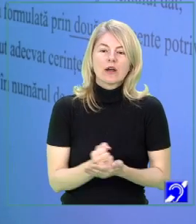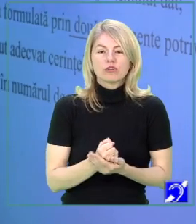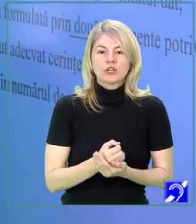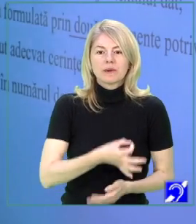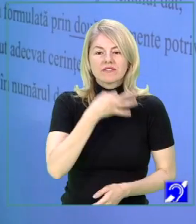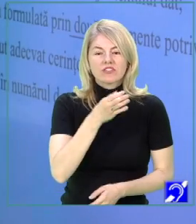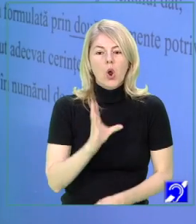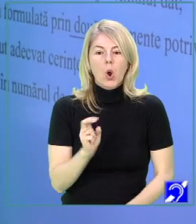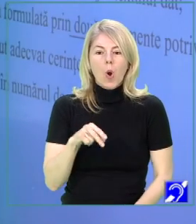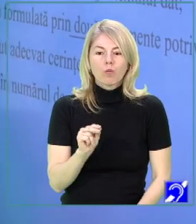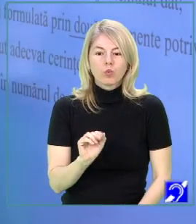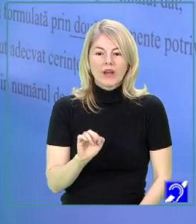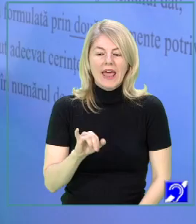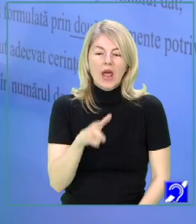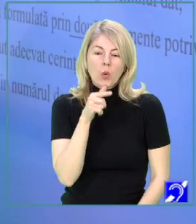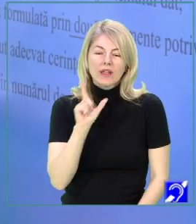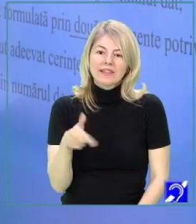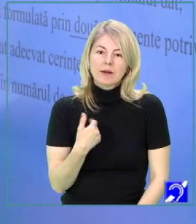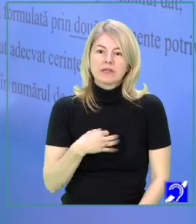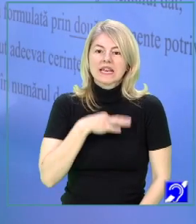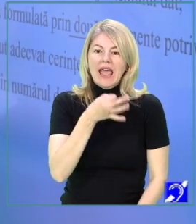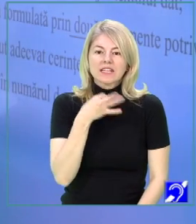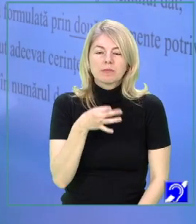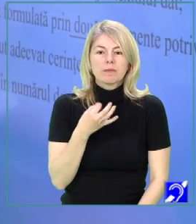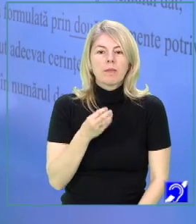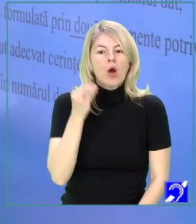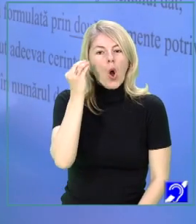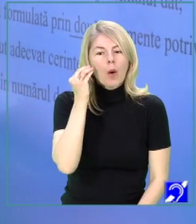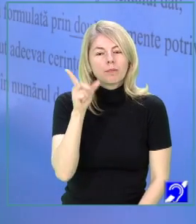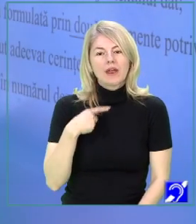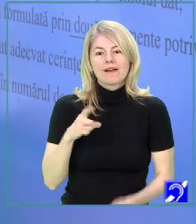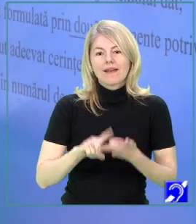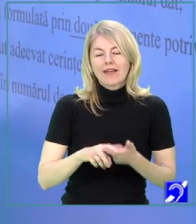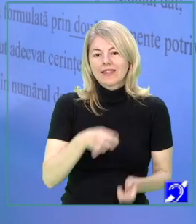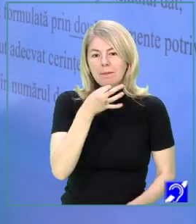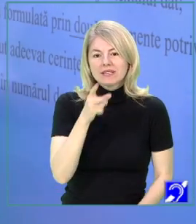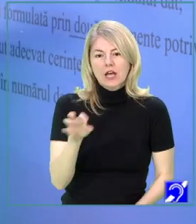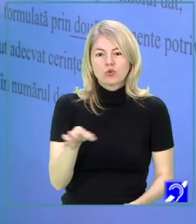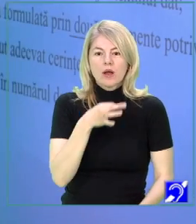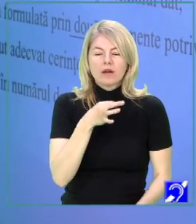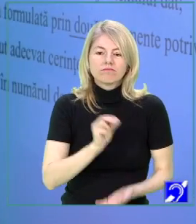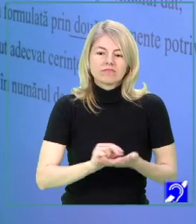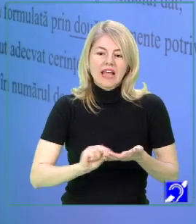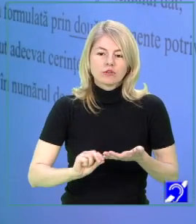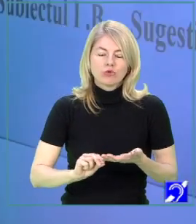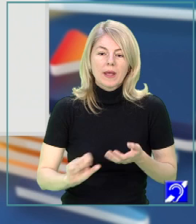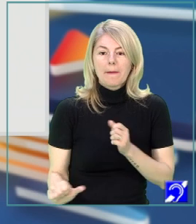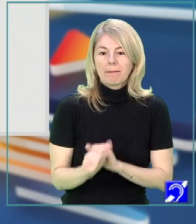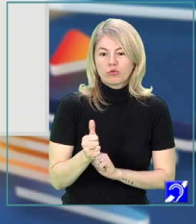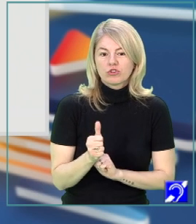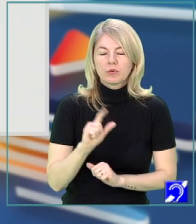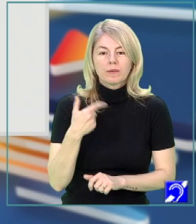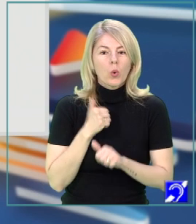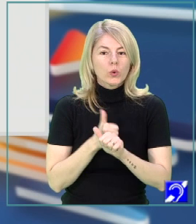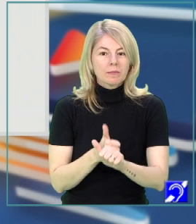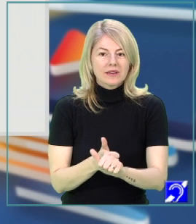să redactăm această compunere în care trebuie să ne exprimăm opinia cu privire la mesajul textului. Pentru început, trebuie